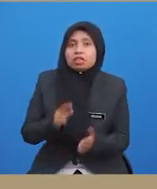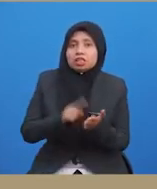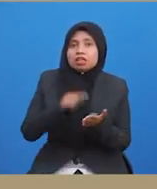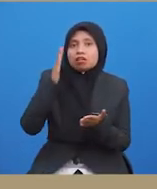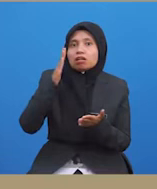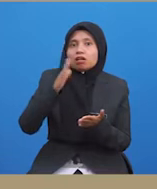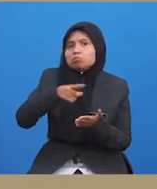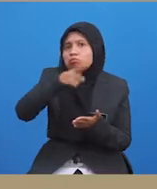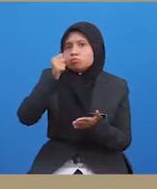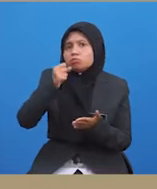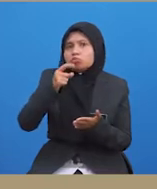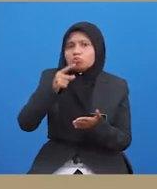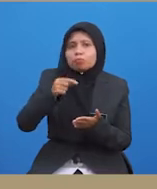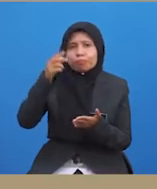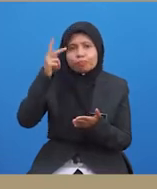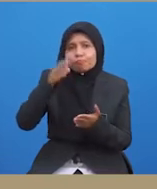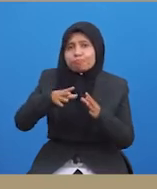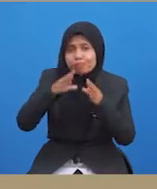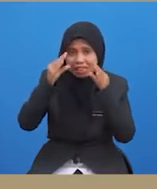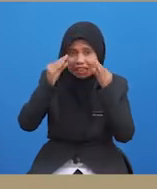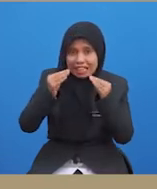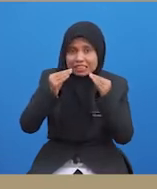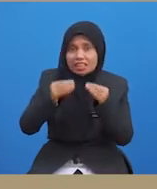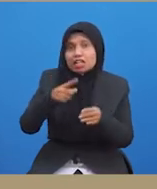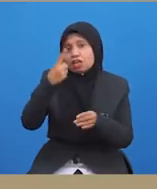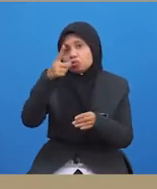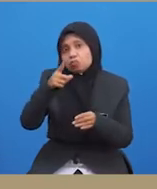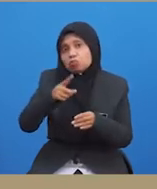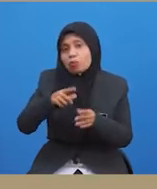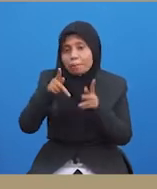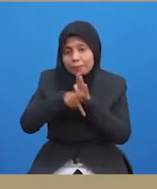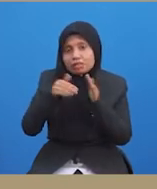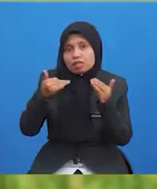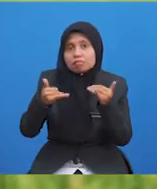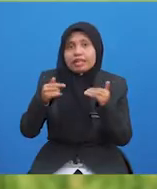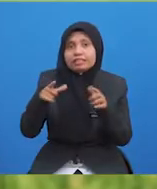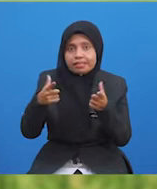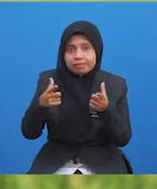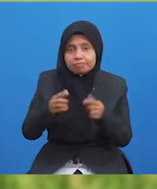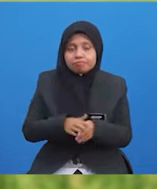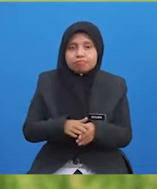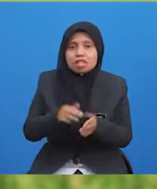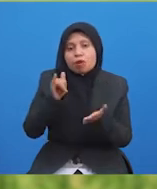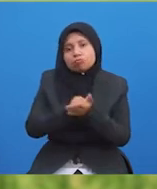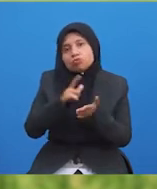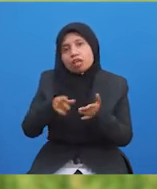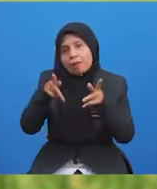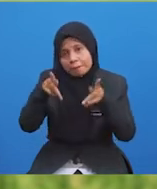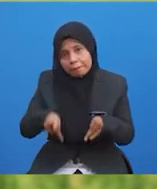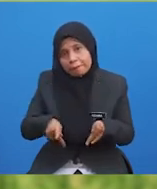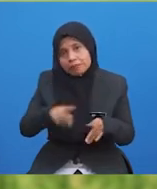Ini akan menjadi iktibar untuk pemain atau pasukan yang lain di masa hadapan. Begitulah pelajar sekalian,